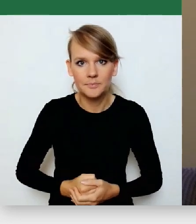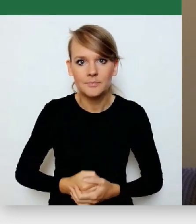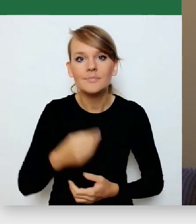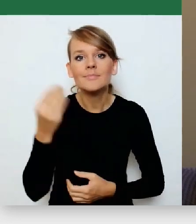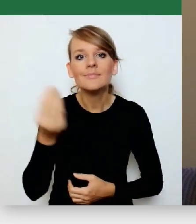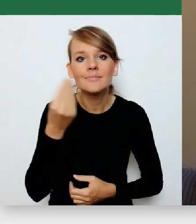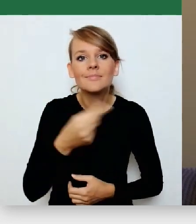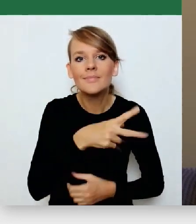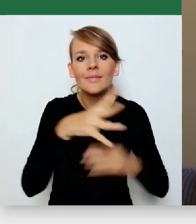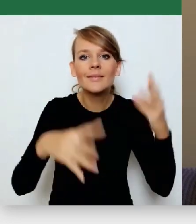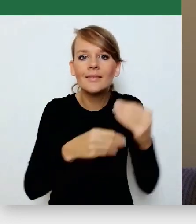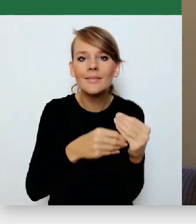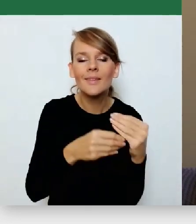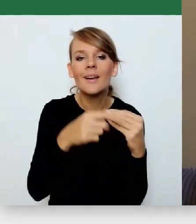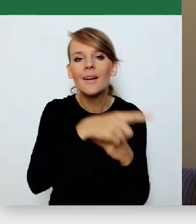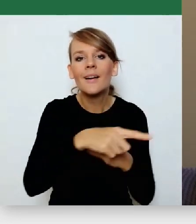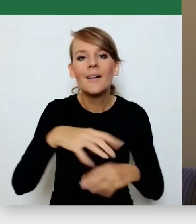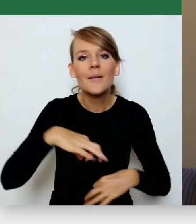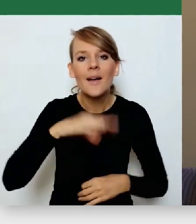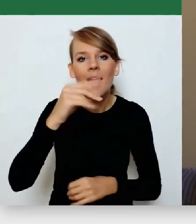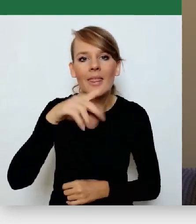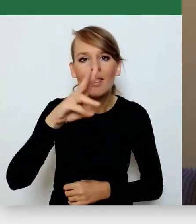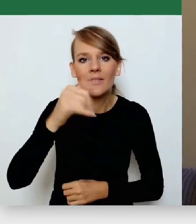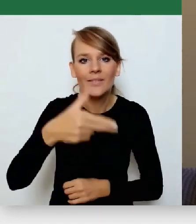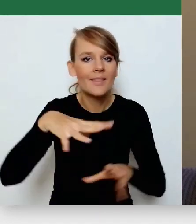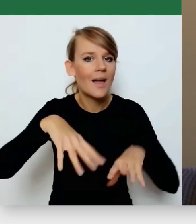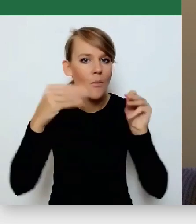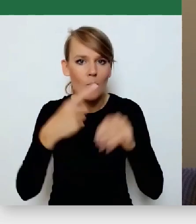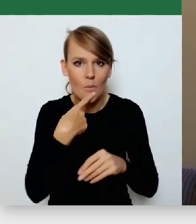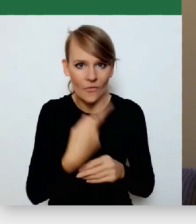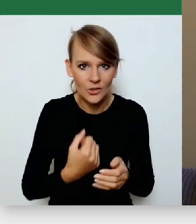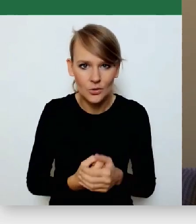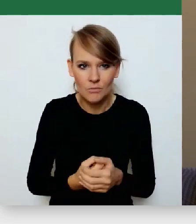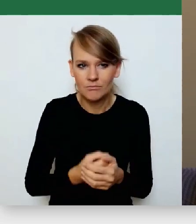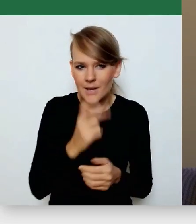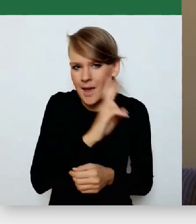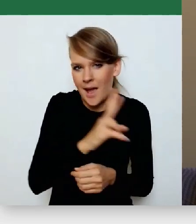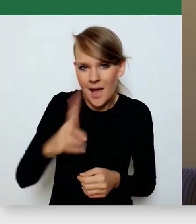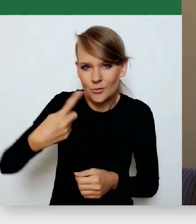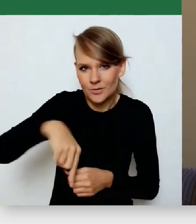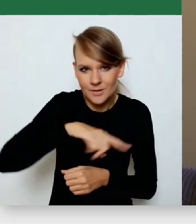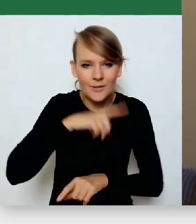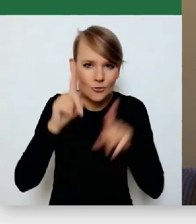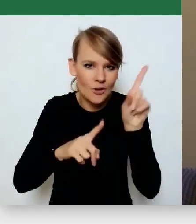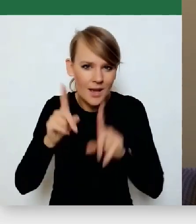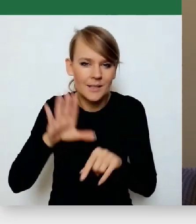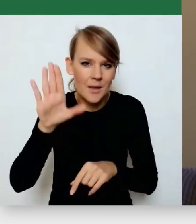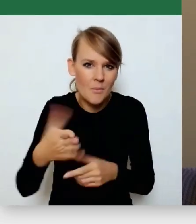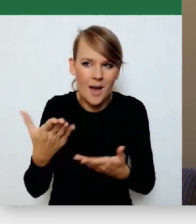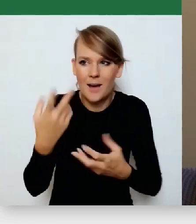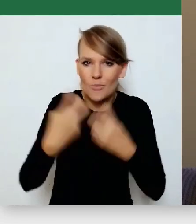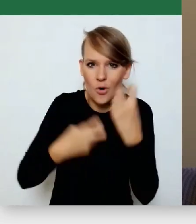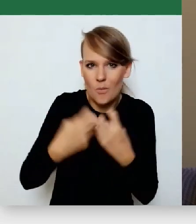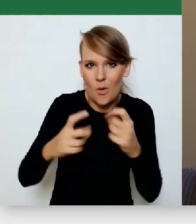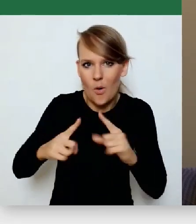powiedział na początku, każdy z nas ma jakieś tam nieraz kłopoty z pewnymi organizacjami pozarządowymi,